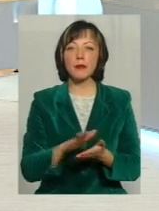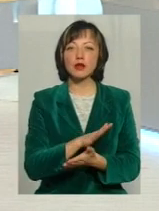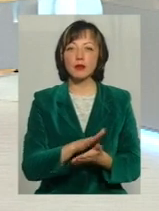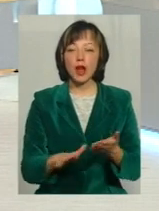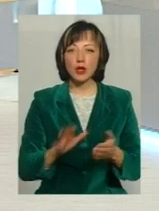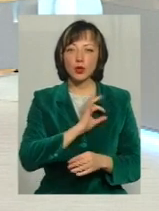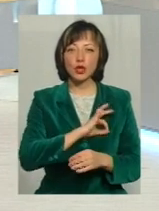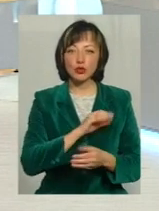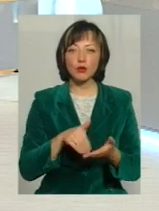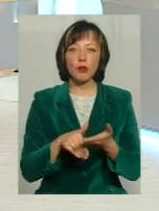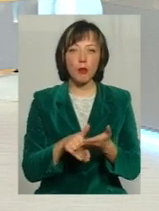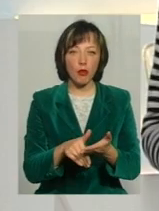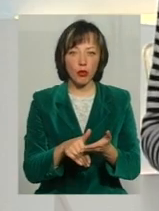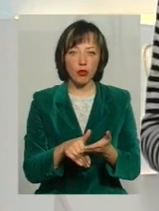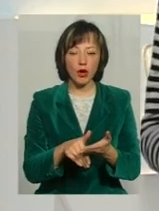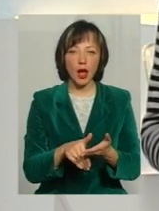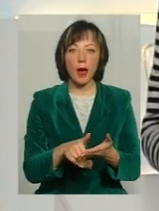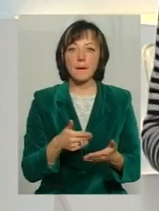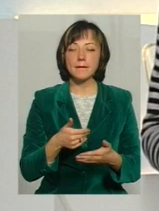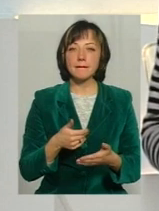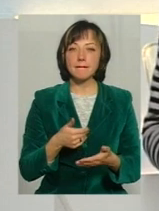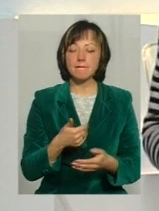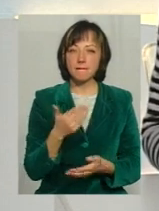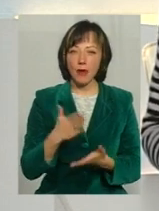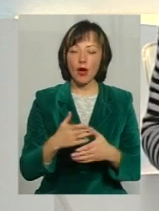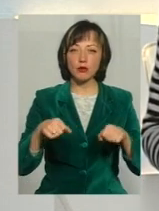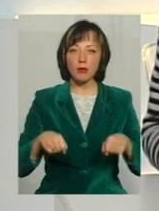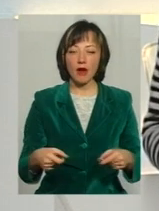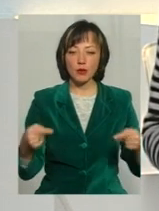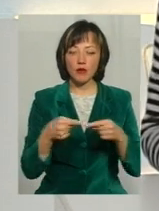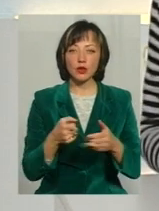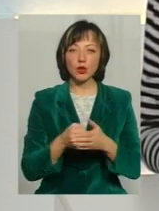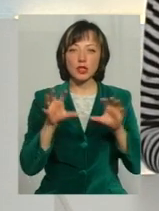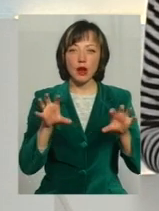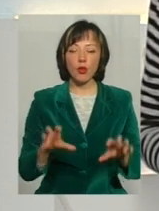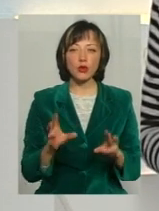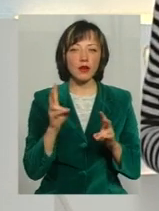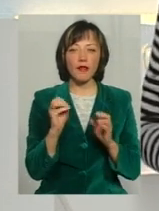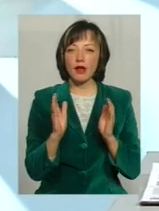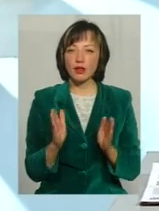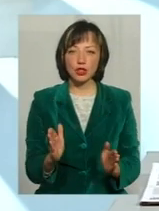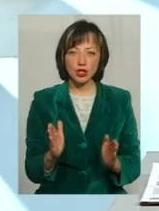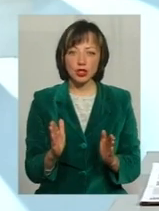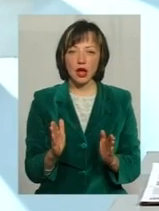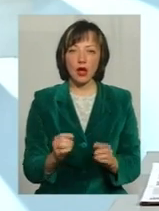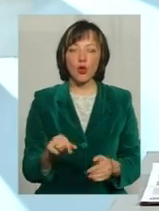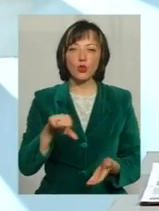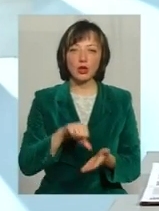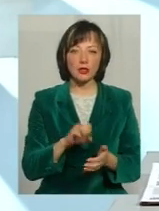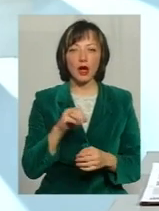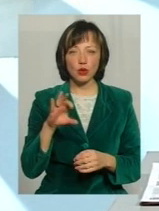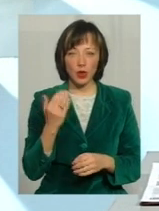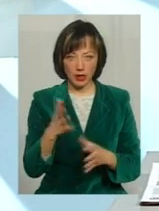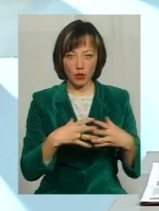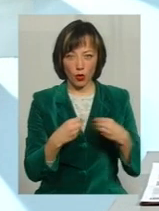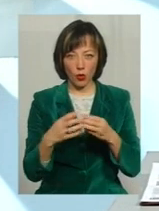правову допомогу Власне претендують і мають право відповідно до закону не лише Безпосередньо учасника АТО, а